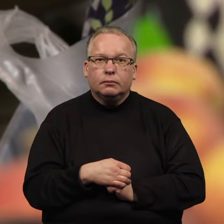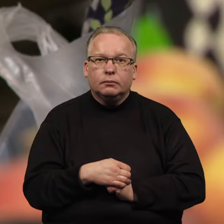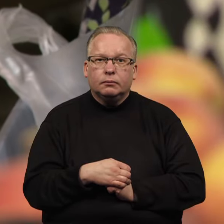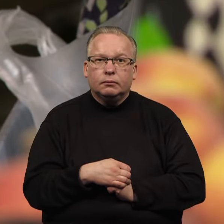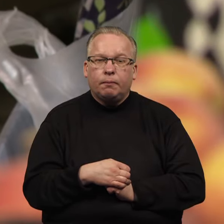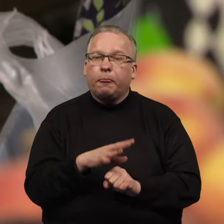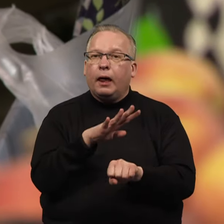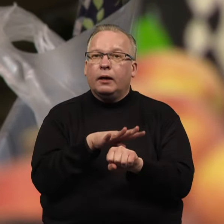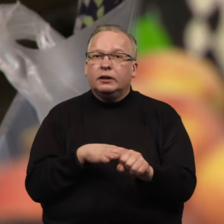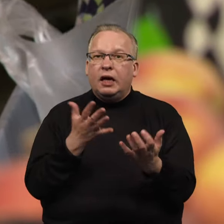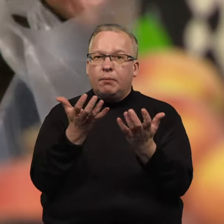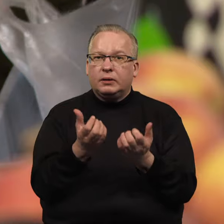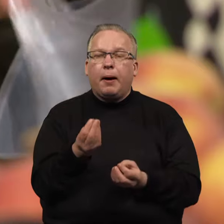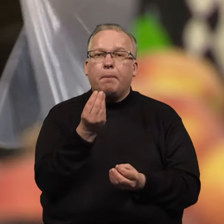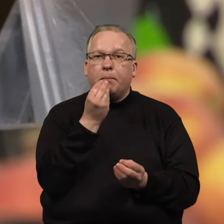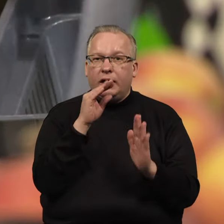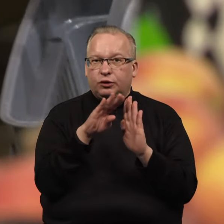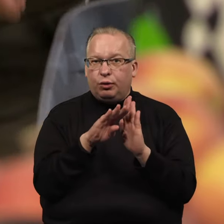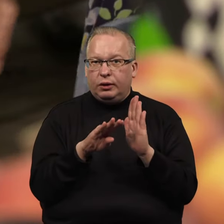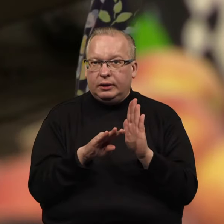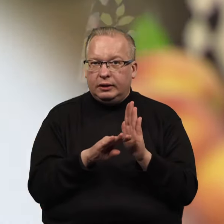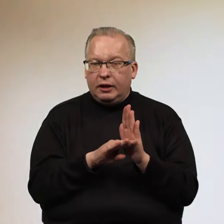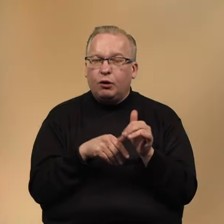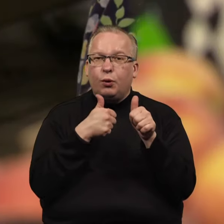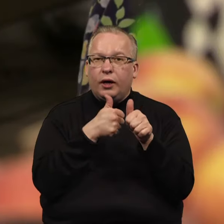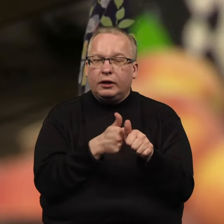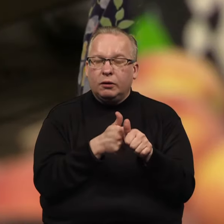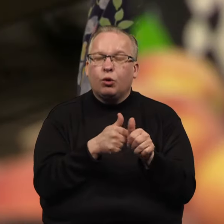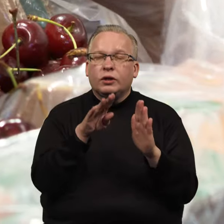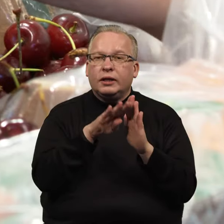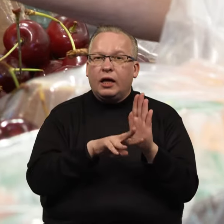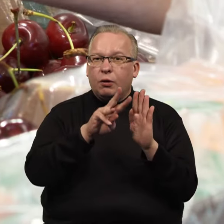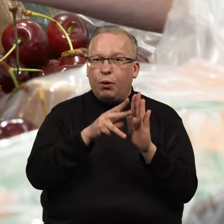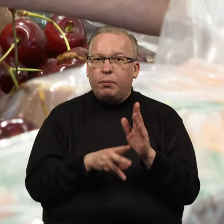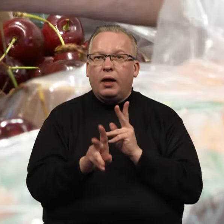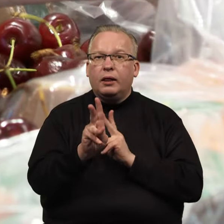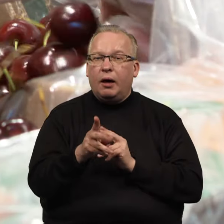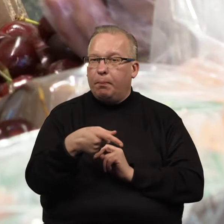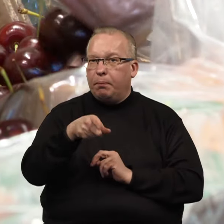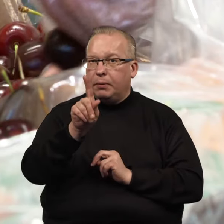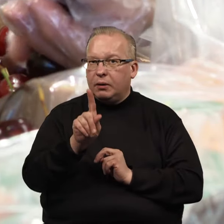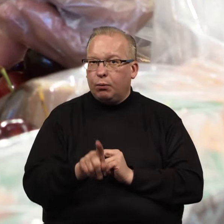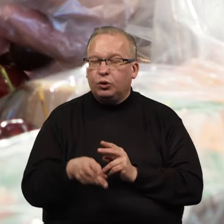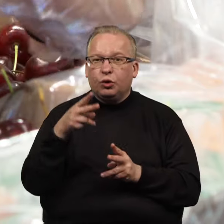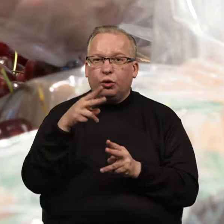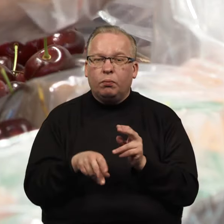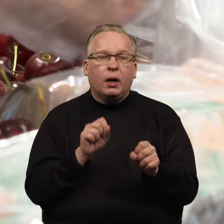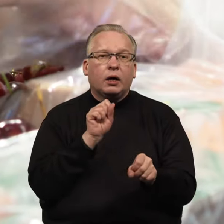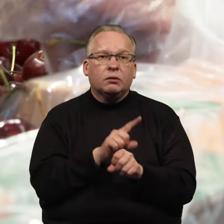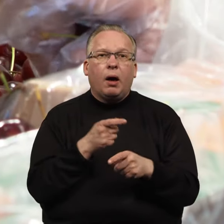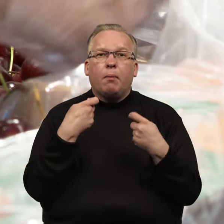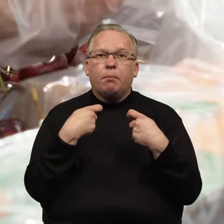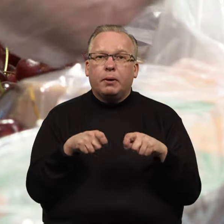Seimas priemė maisto įstatymo ir lydymųjų teisės aktų pakeitimus, kuriais nuo lapkričio pirmosios nusprendė įpareigoti